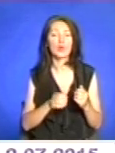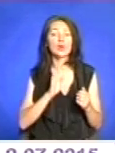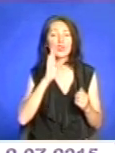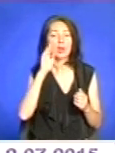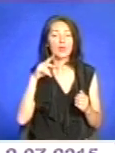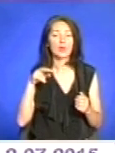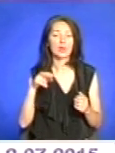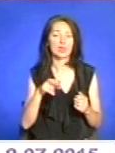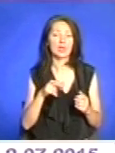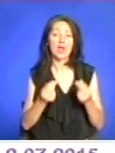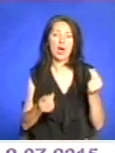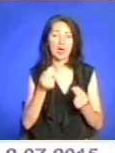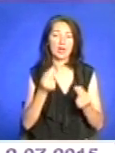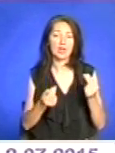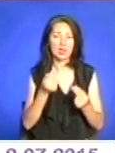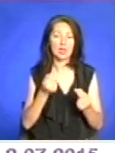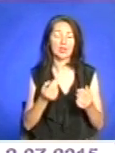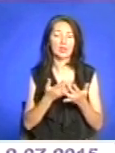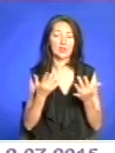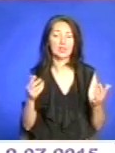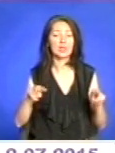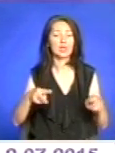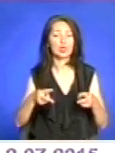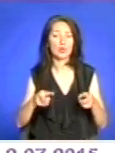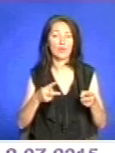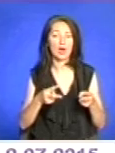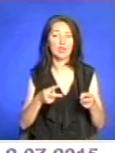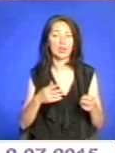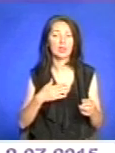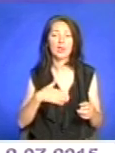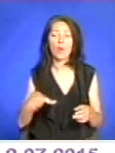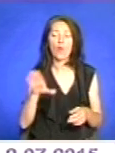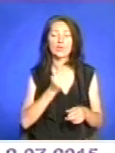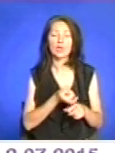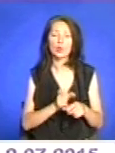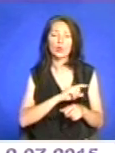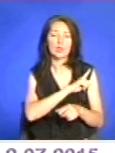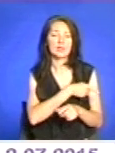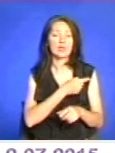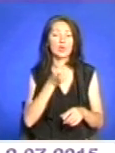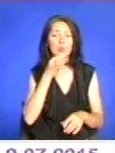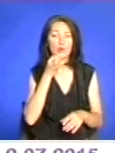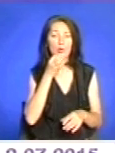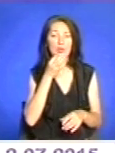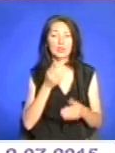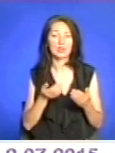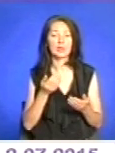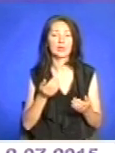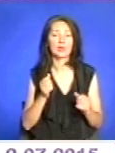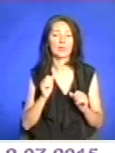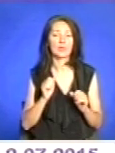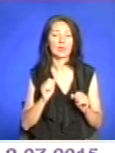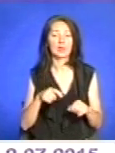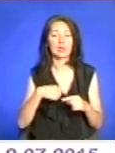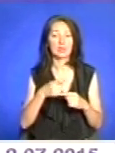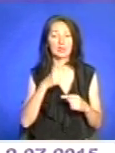морі, всякі ігри, іграли, танцювали. Нам все дуже сподобалося. Якщо б могли, ми з'їдемося року, то